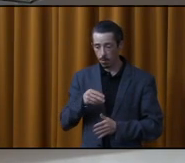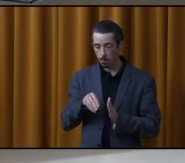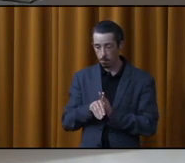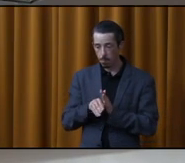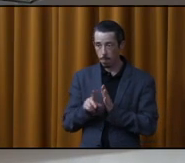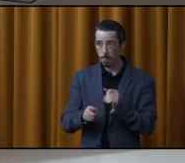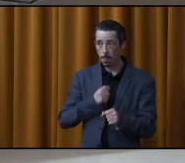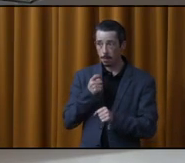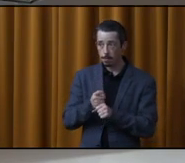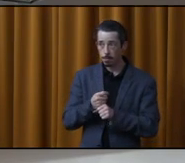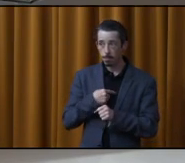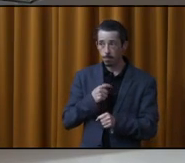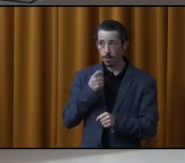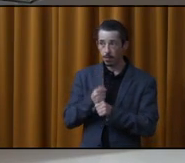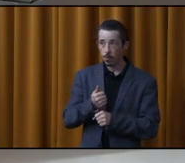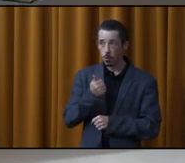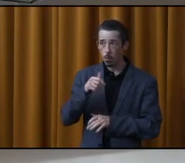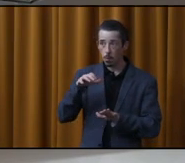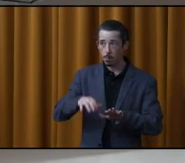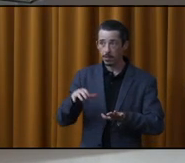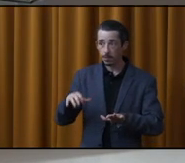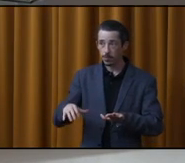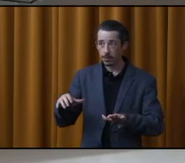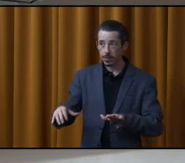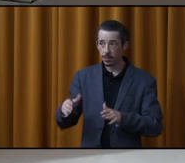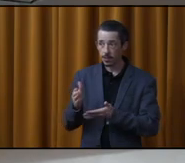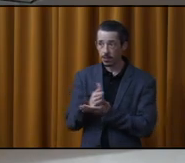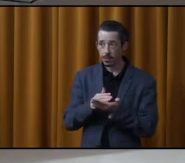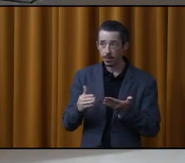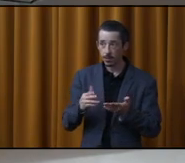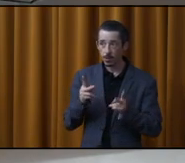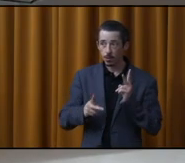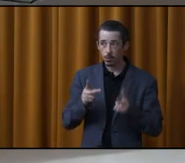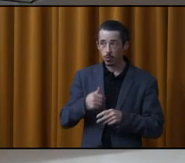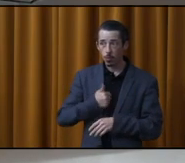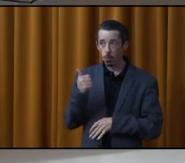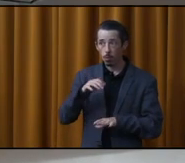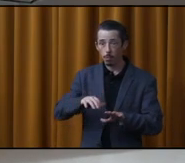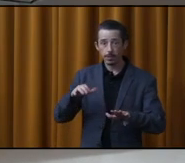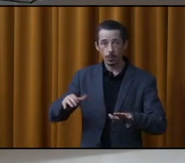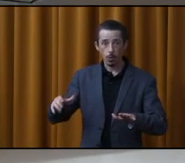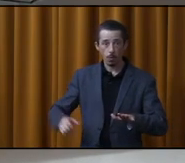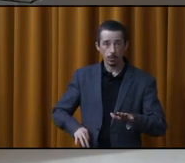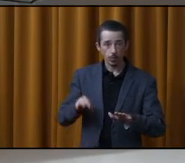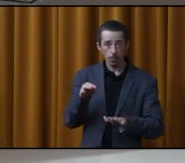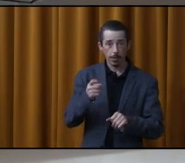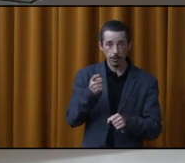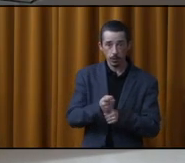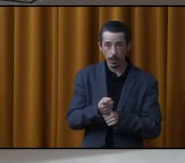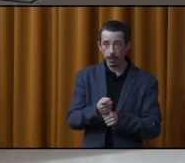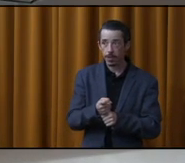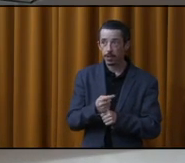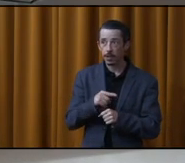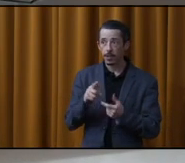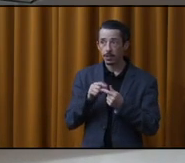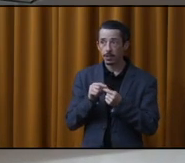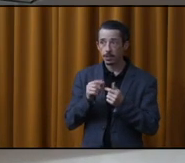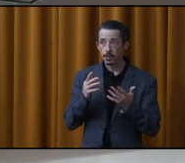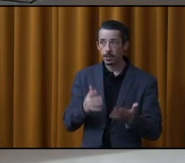vais acheter, je continue d'avenir un nouveau citoyen. Je vais acheter d'autres maisons. Mais j expliqué